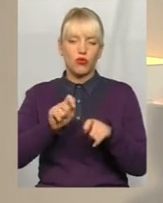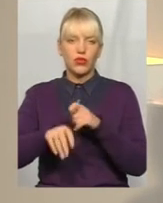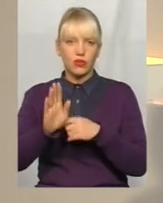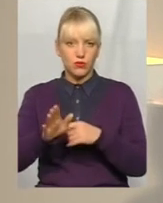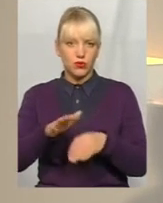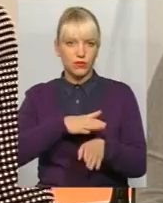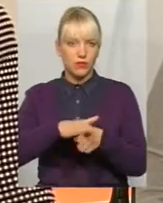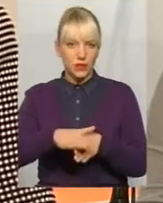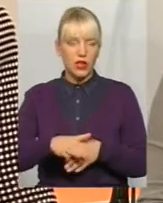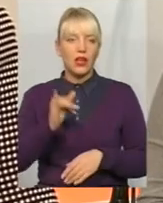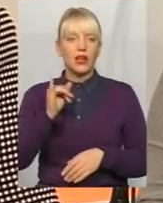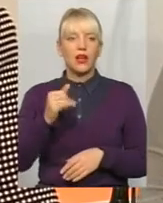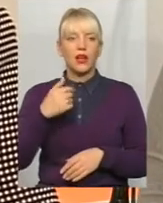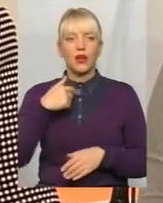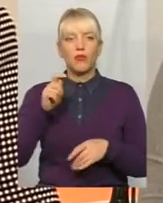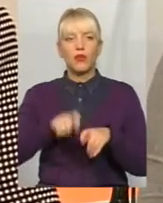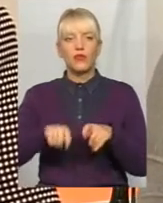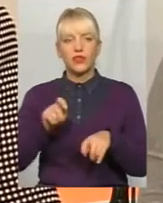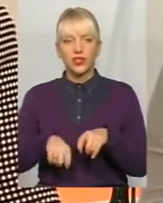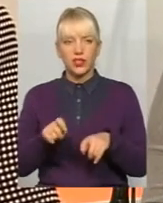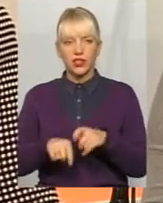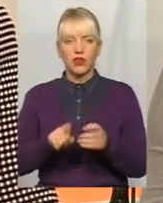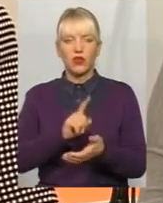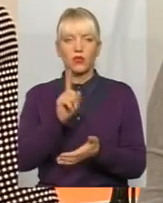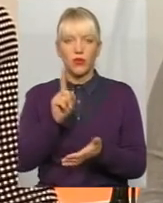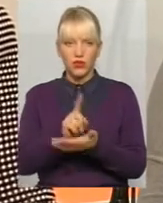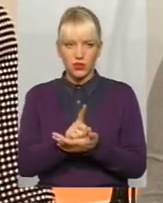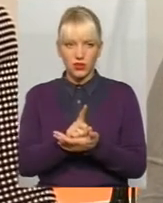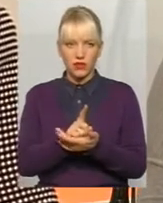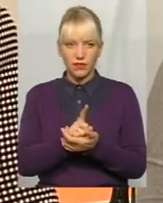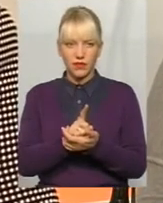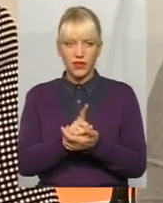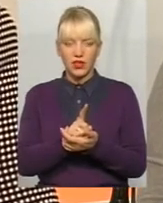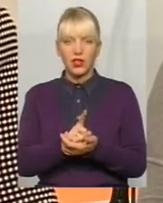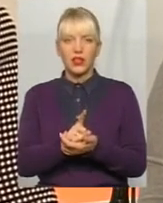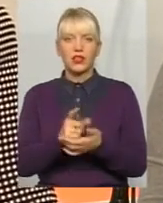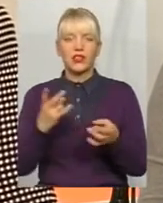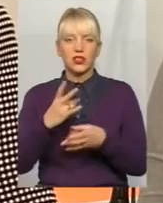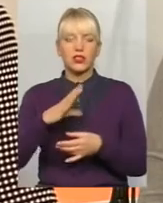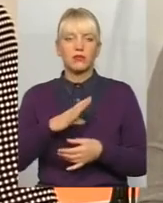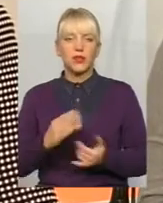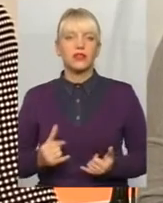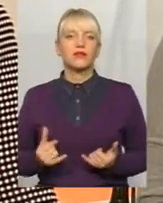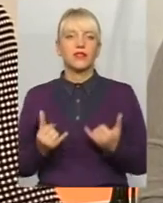думка така, що перевірки обов'язково обов'язково повинні бути для